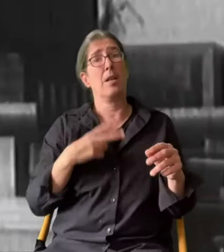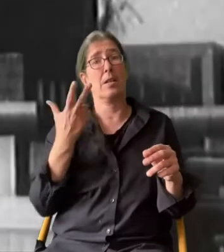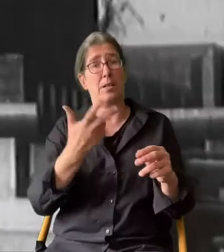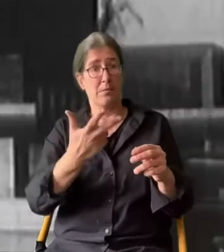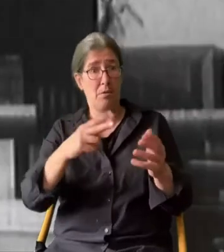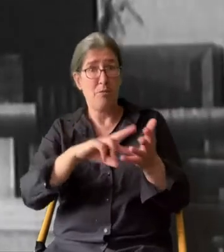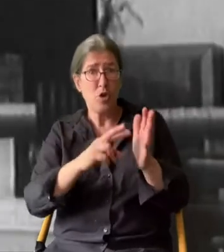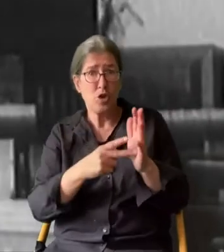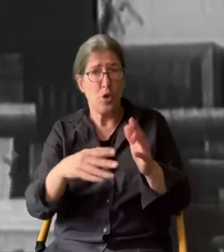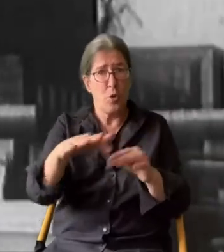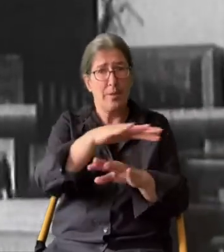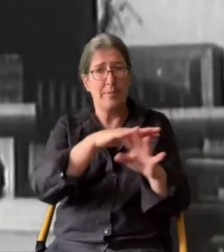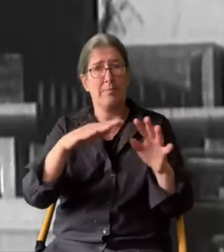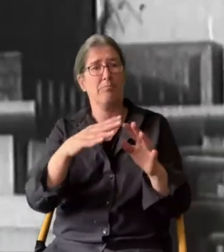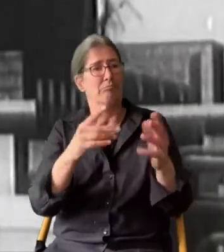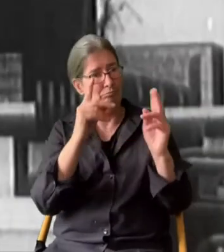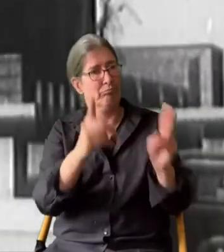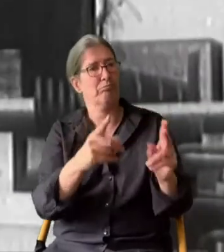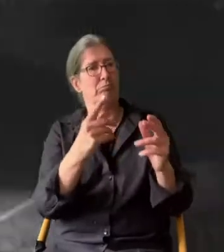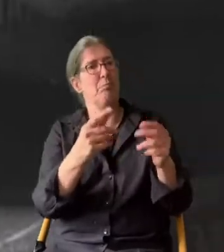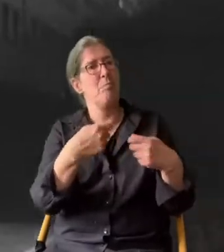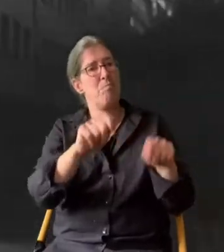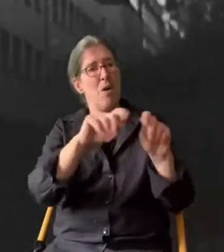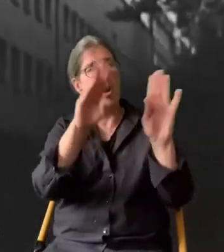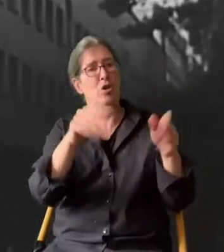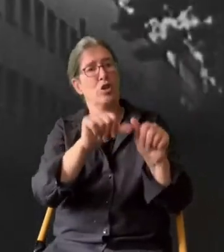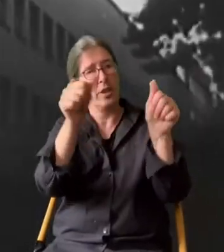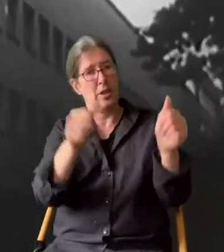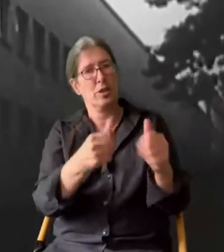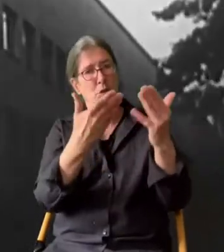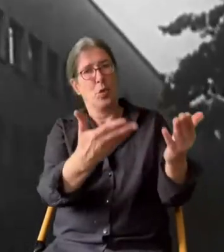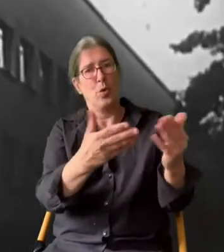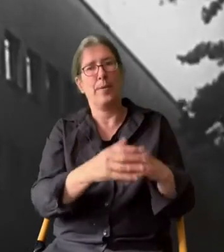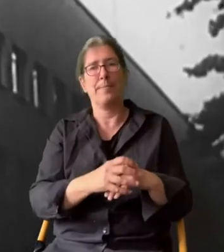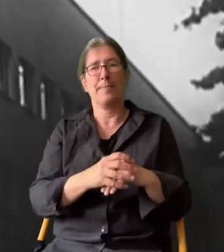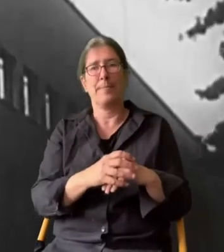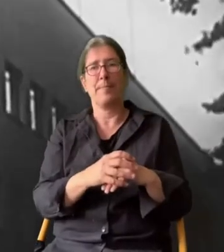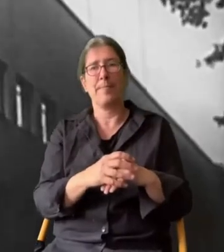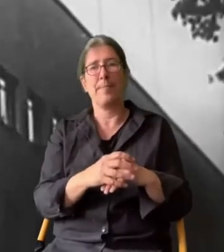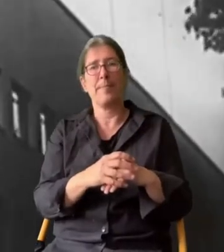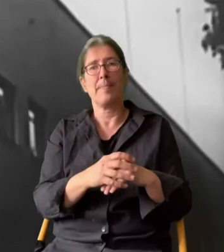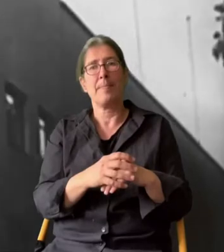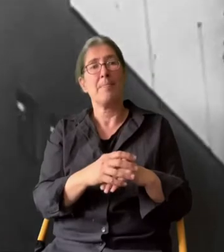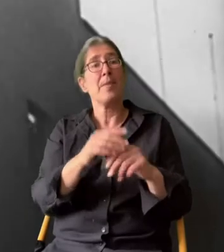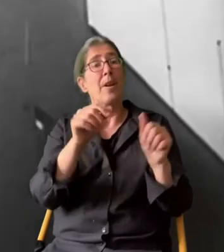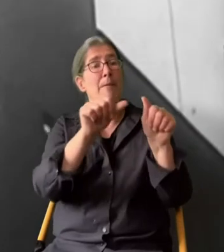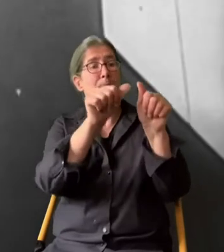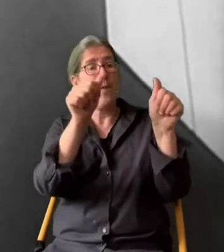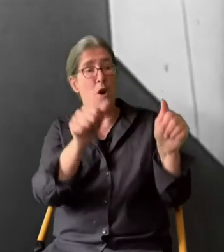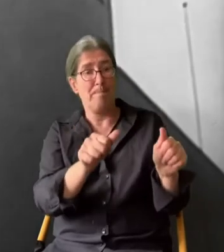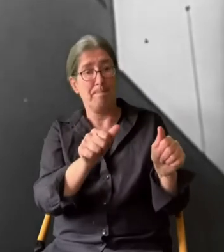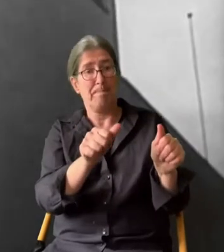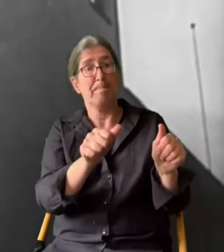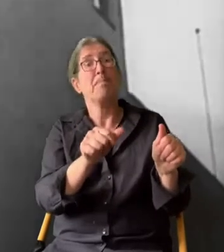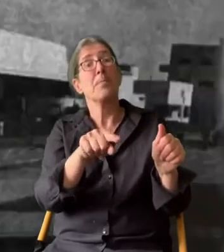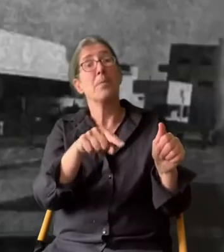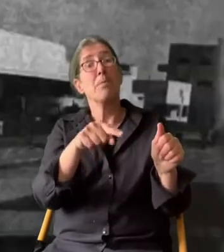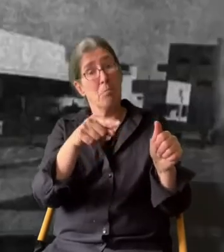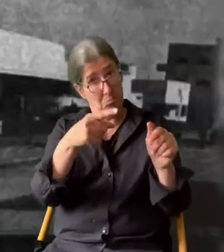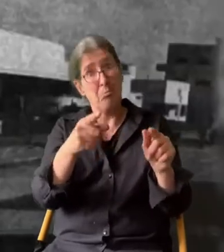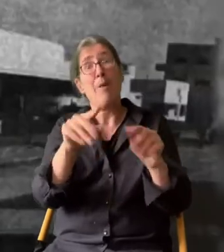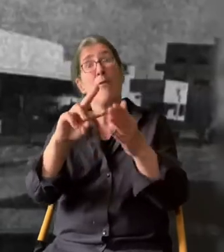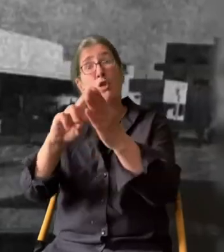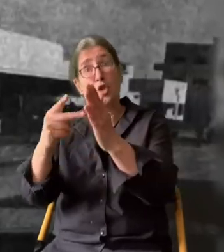zeitlose Eleganz und Funktionalität kennzeichnen den unverwechselbaren Bauhausstil. Nach der Devise Form